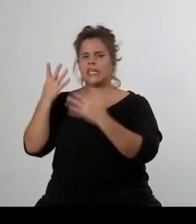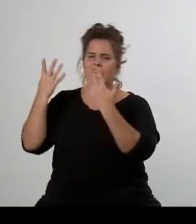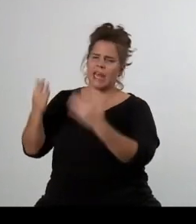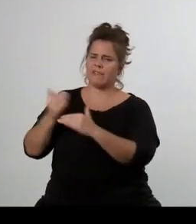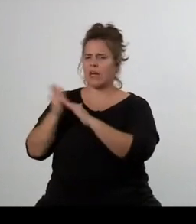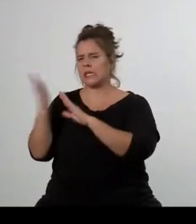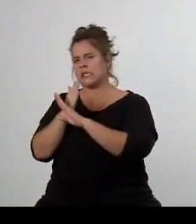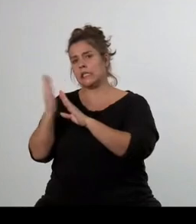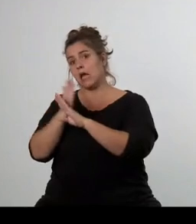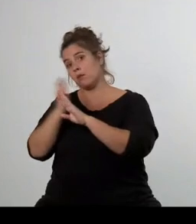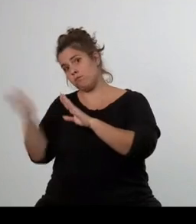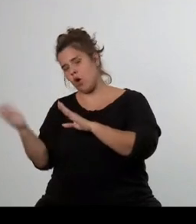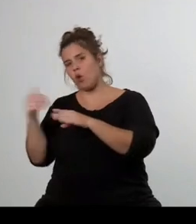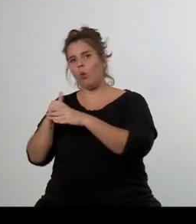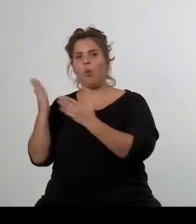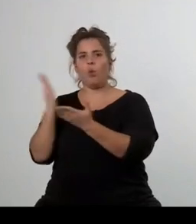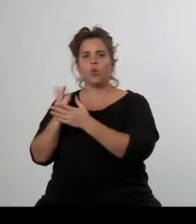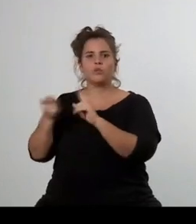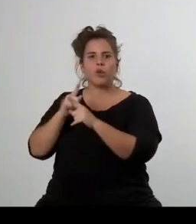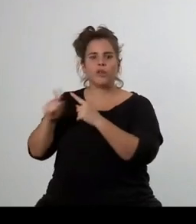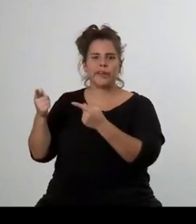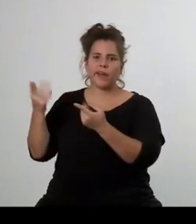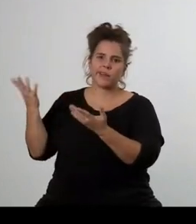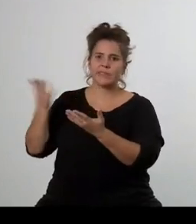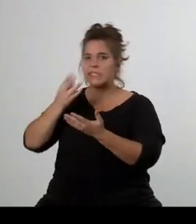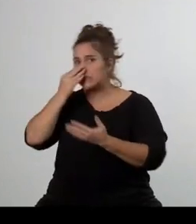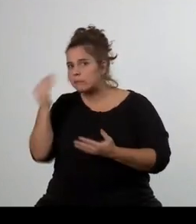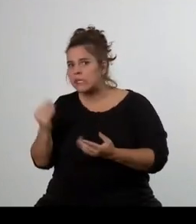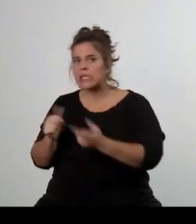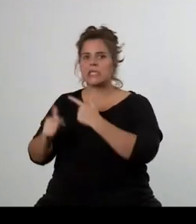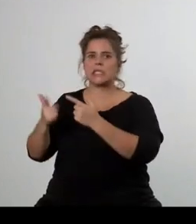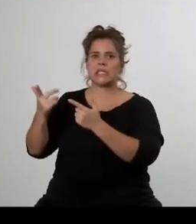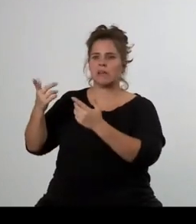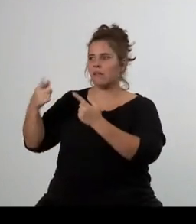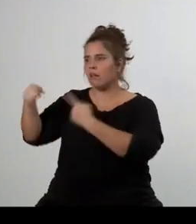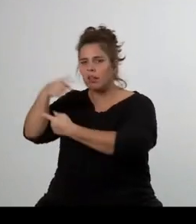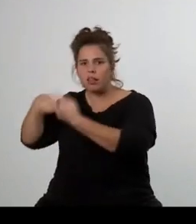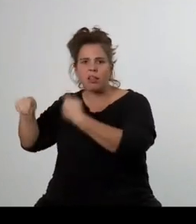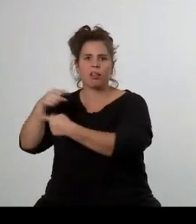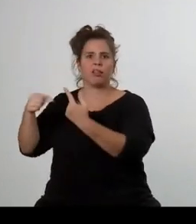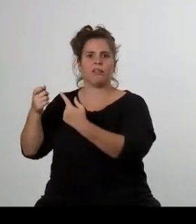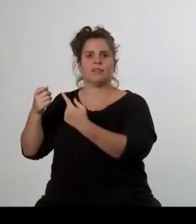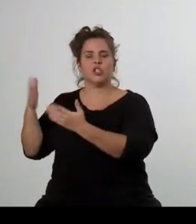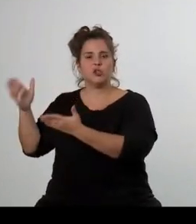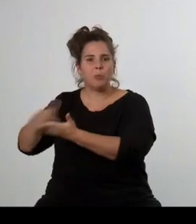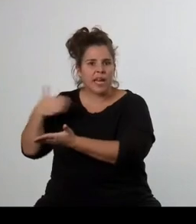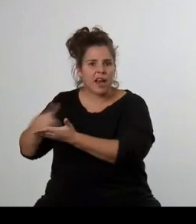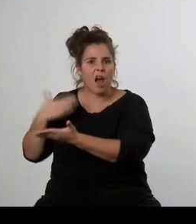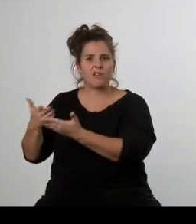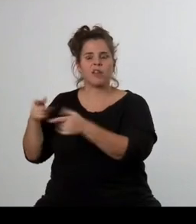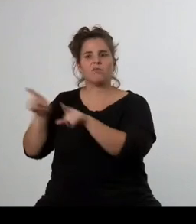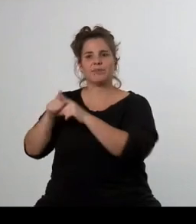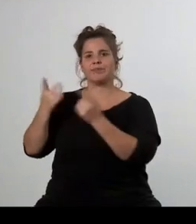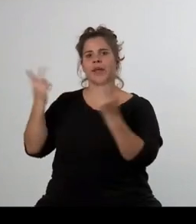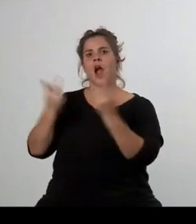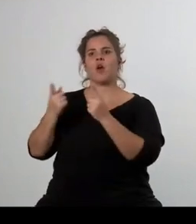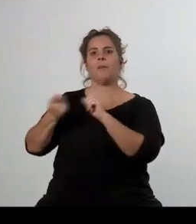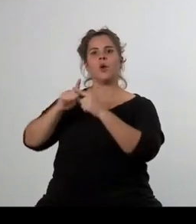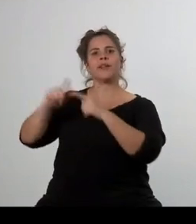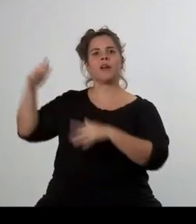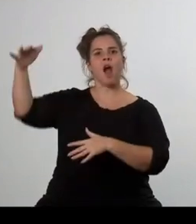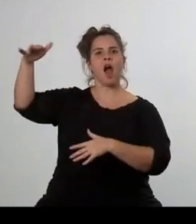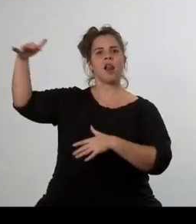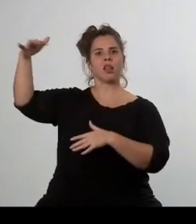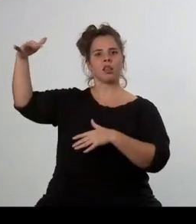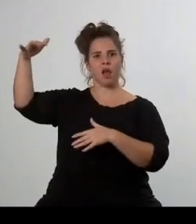následujících. Ta politika vyčpila, vedla k jakémusi úpadku, k jakési politice elit. A někde v tu